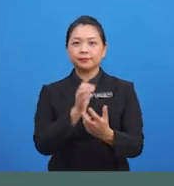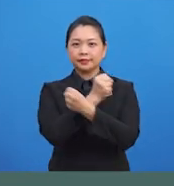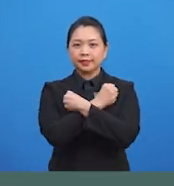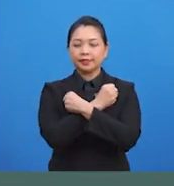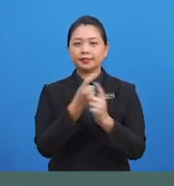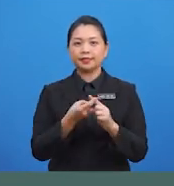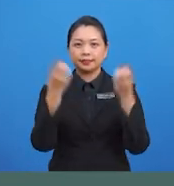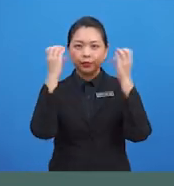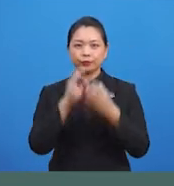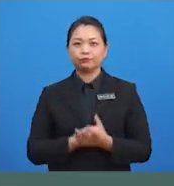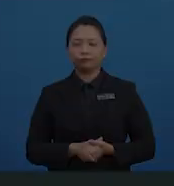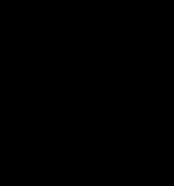sayang dari Cegure Budi